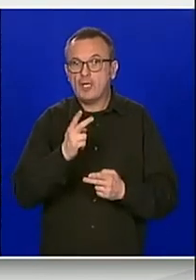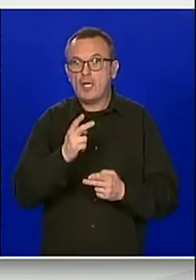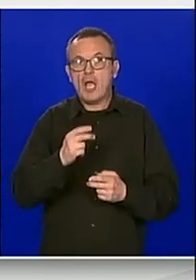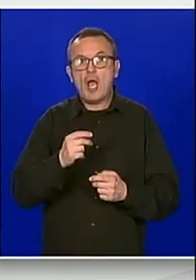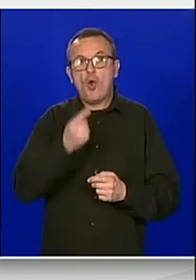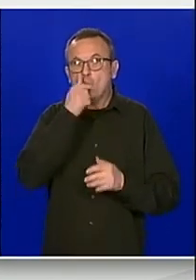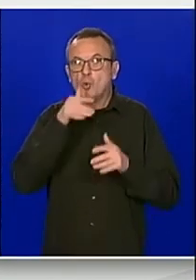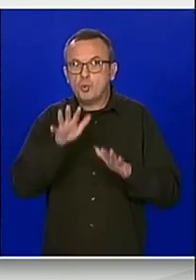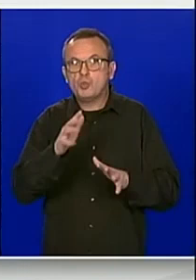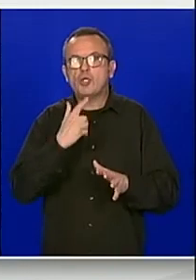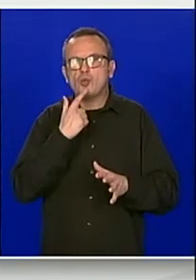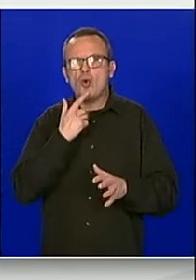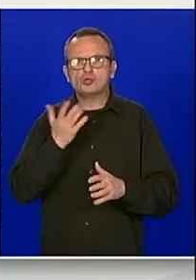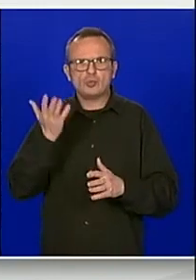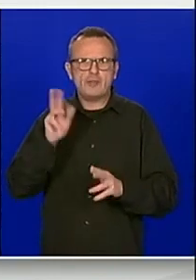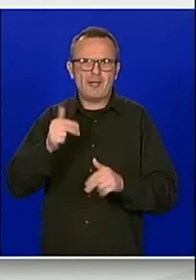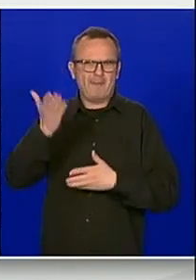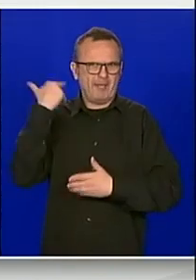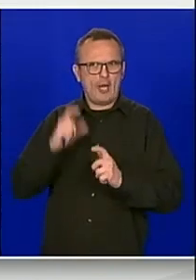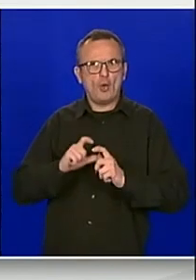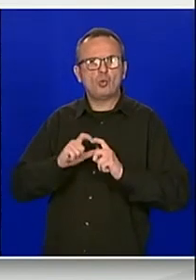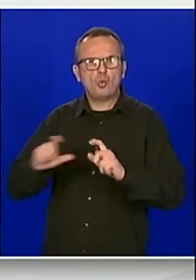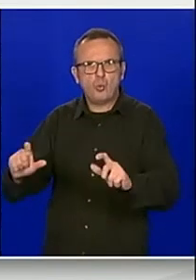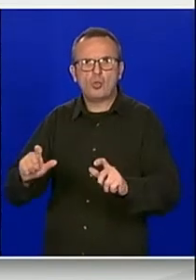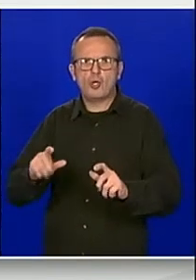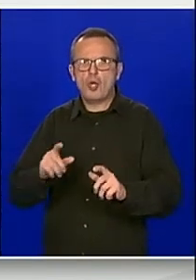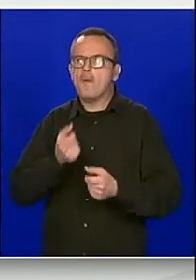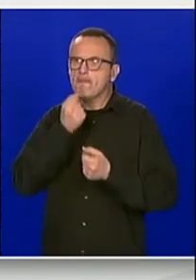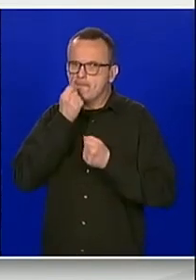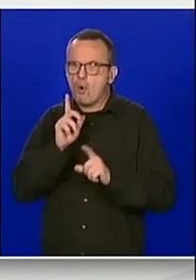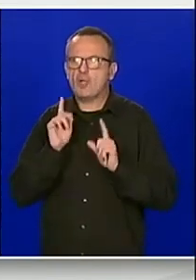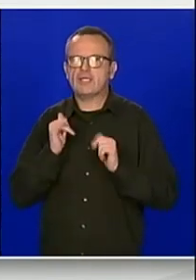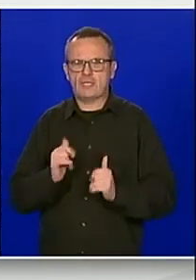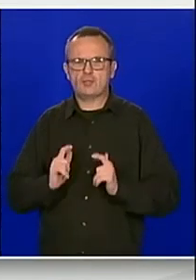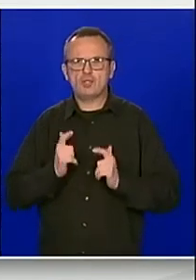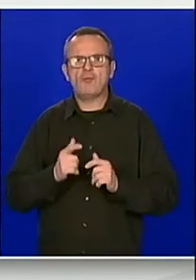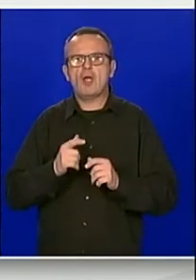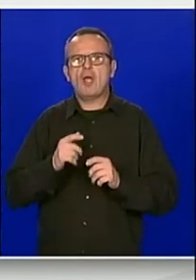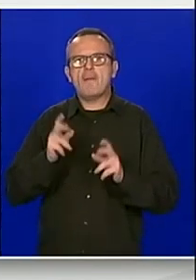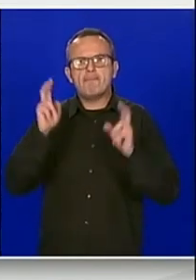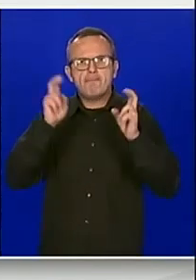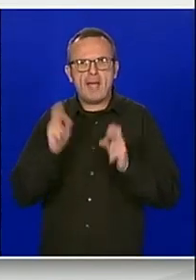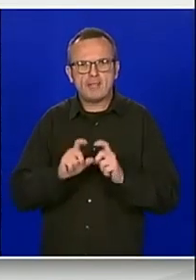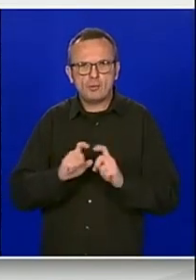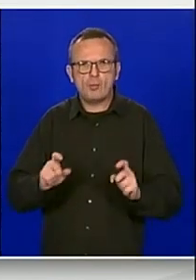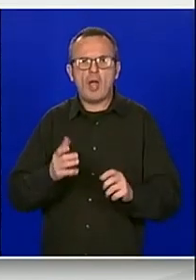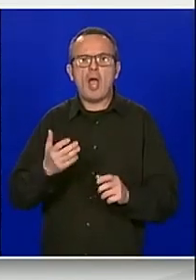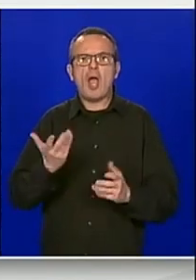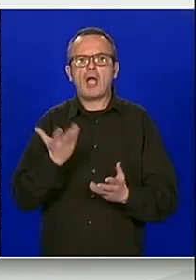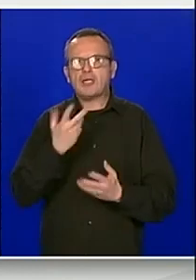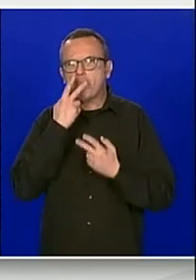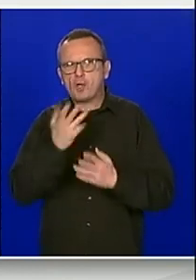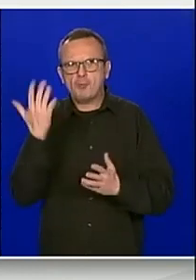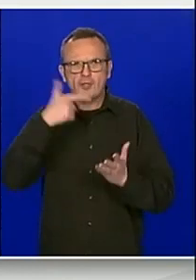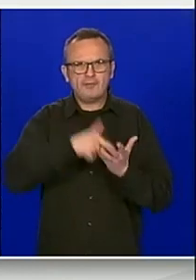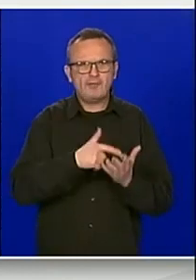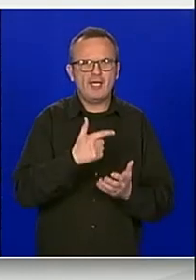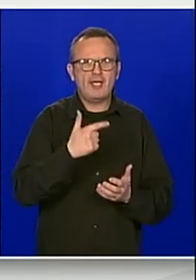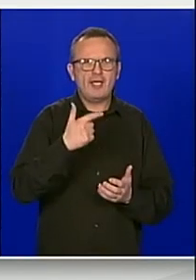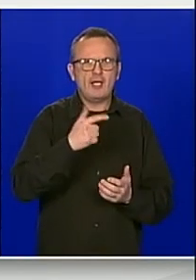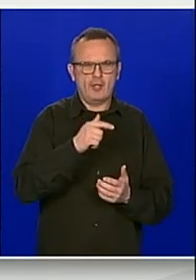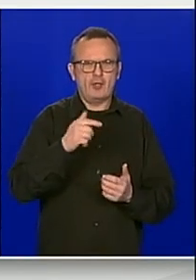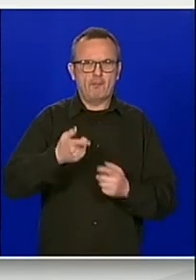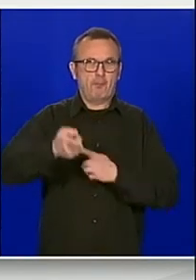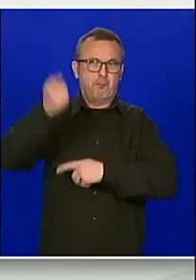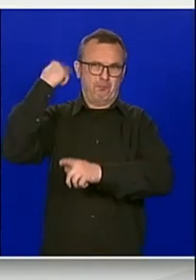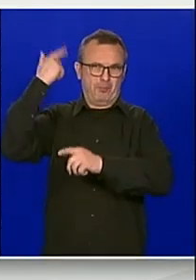ponašali odgovorno, da se proje ovršenih građana u odnosu na 2018. i 2019. godinu smanjuju za više od 100